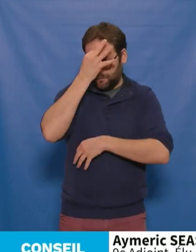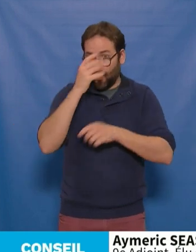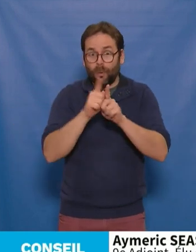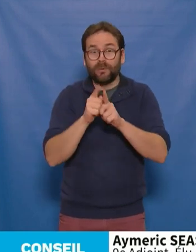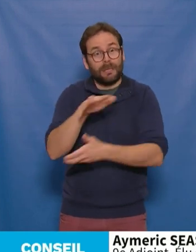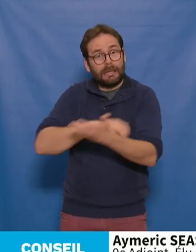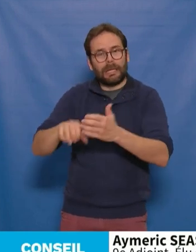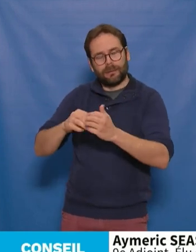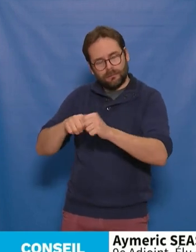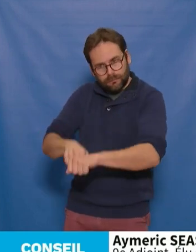à la crise. Merci de votre attention.